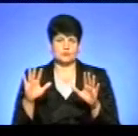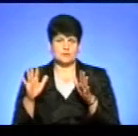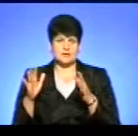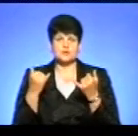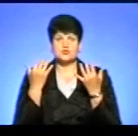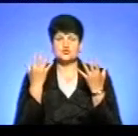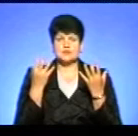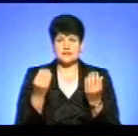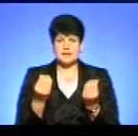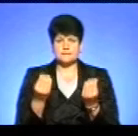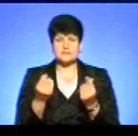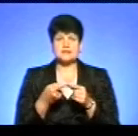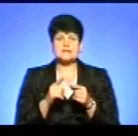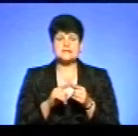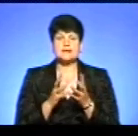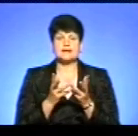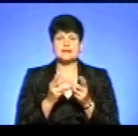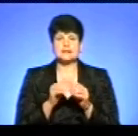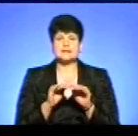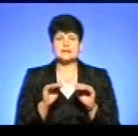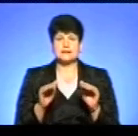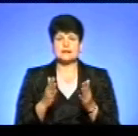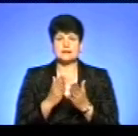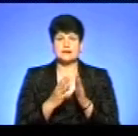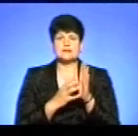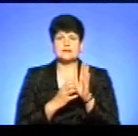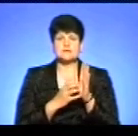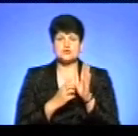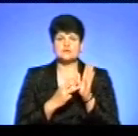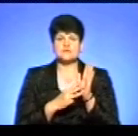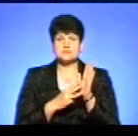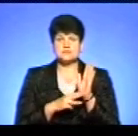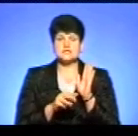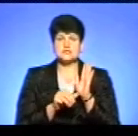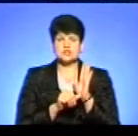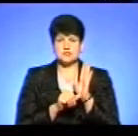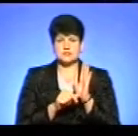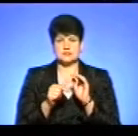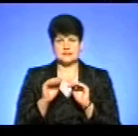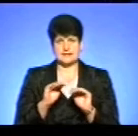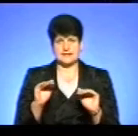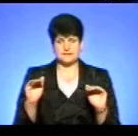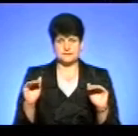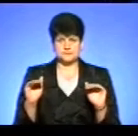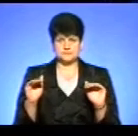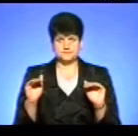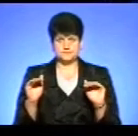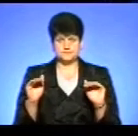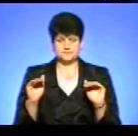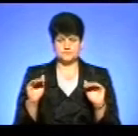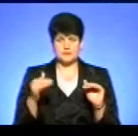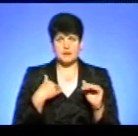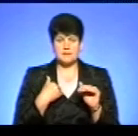На сьогоднішній день ця кількість дітей становить 986 дітей. Ми